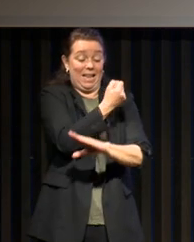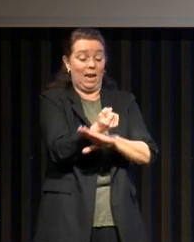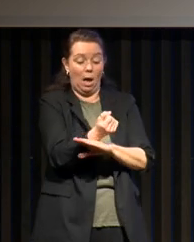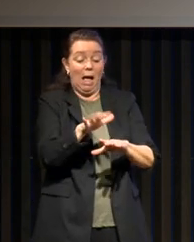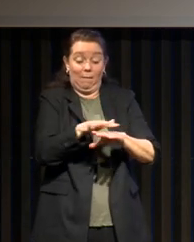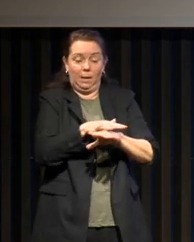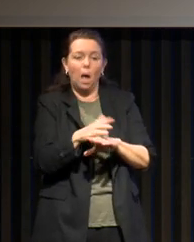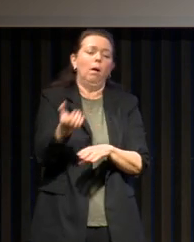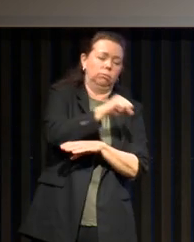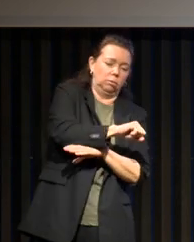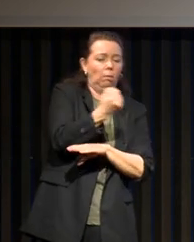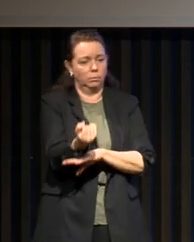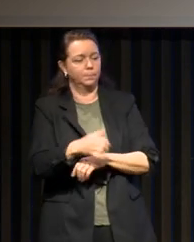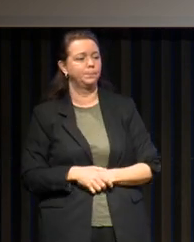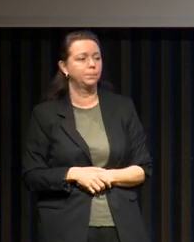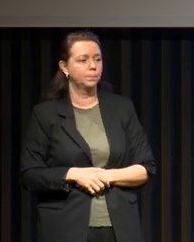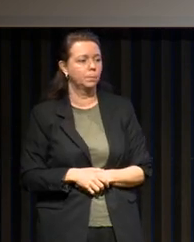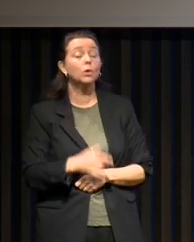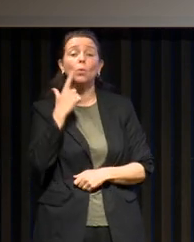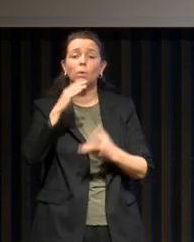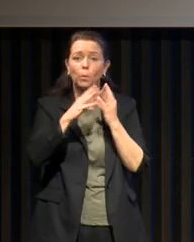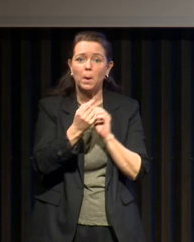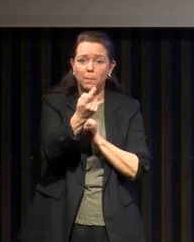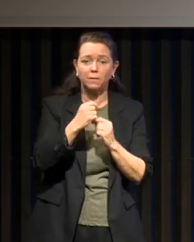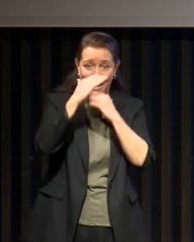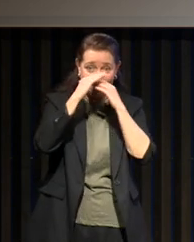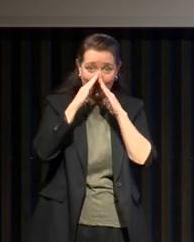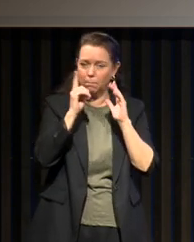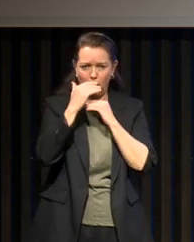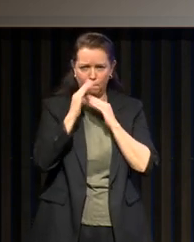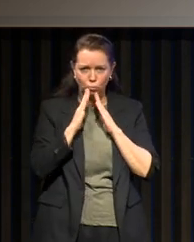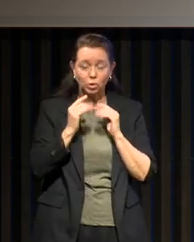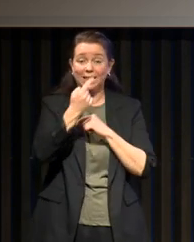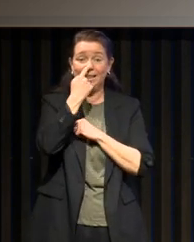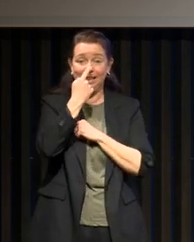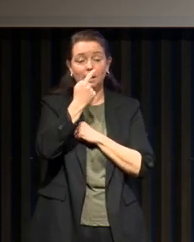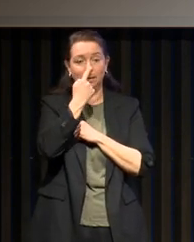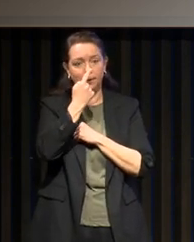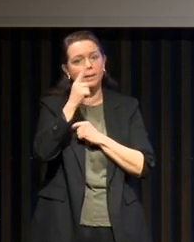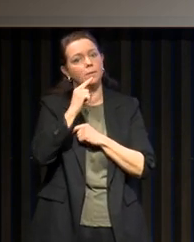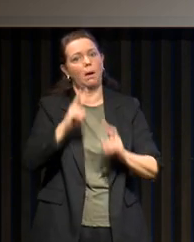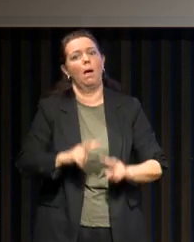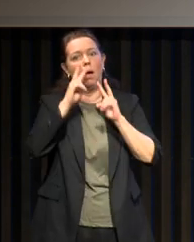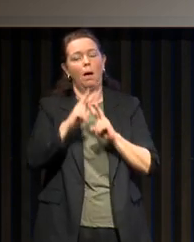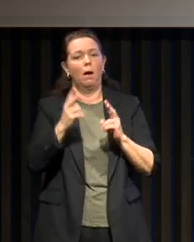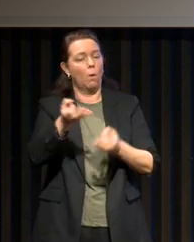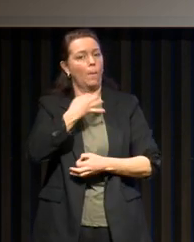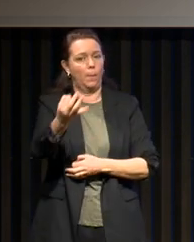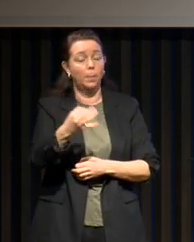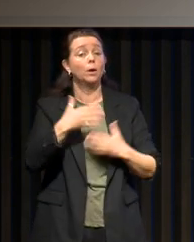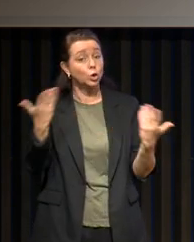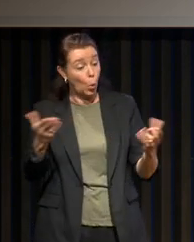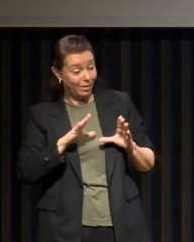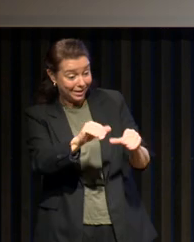Et on l'a vu, le pneuma,'est par le nez, ce n pas par la bouche. tous ces traitements, ils sont autant efficaces qu'on respire bien par le nez. Et la kinésithérapie peut être